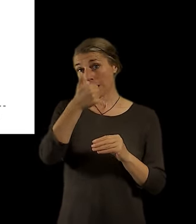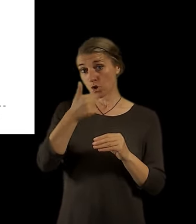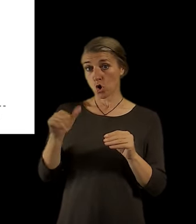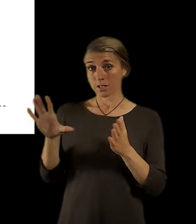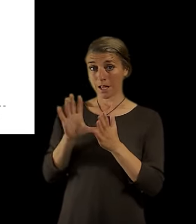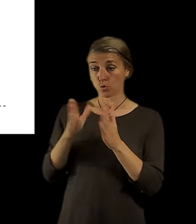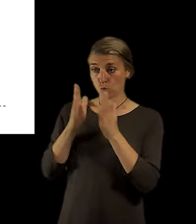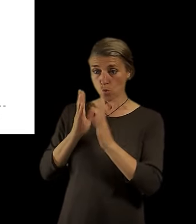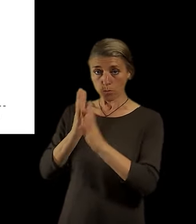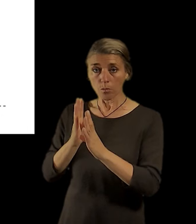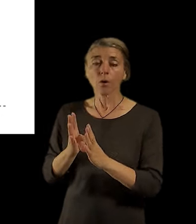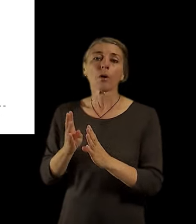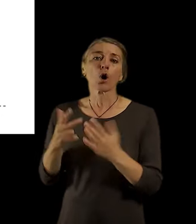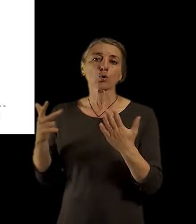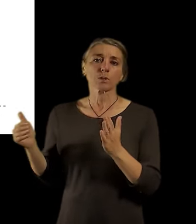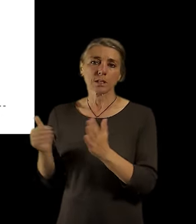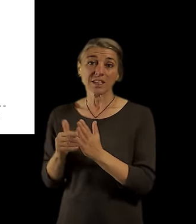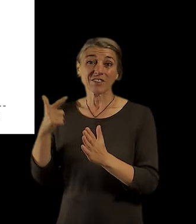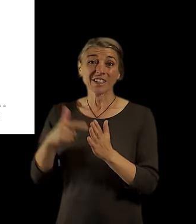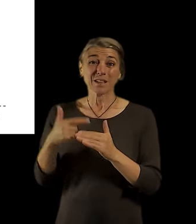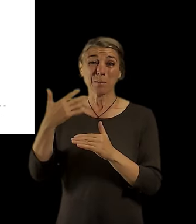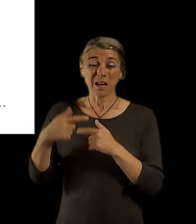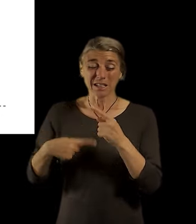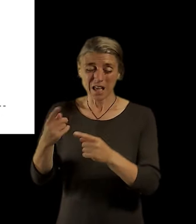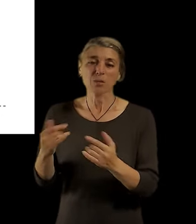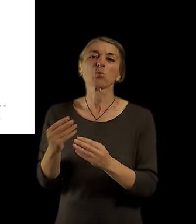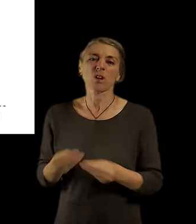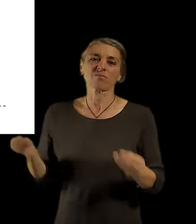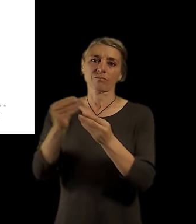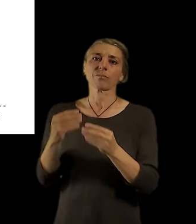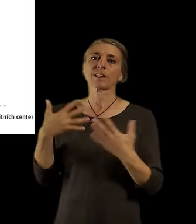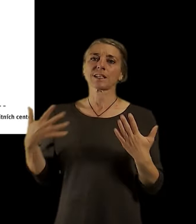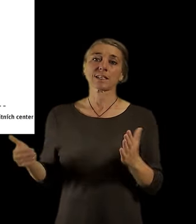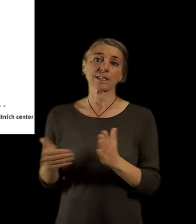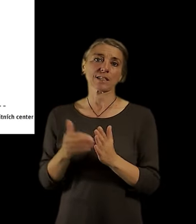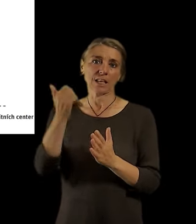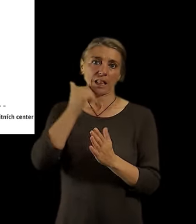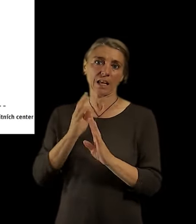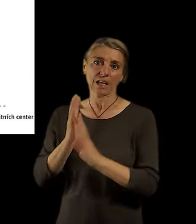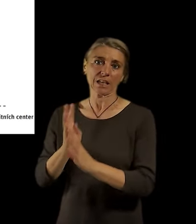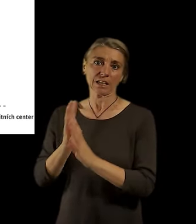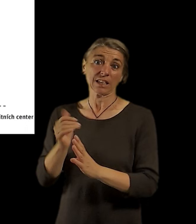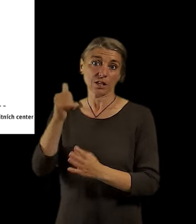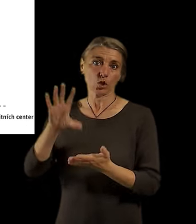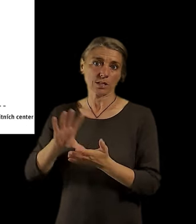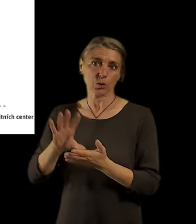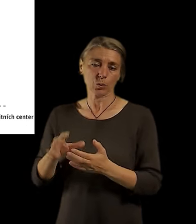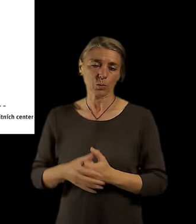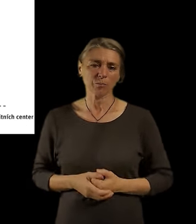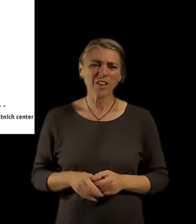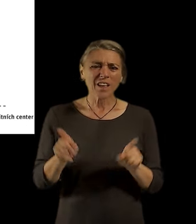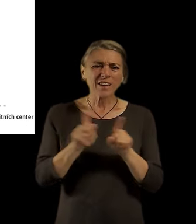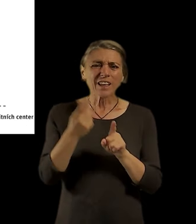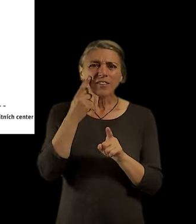centrum. V roce 2050 by to bylo až 10 tisíc obyvatel. Tady můžete vidět to rozmístění kulturně